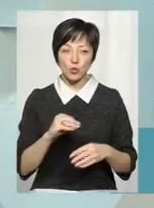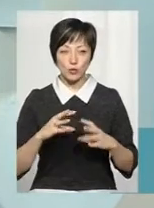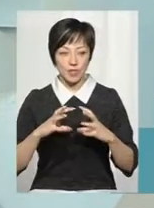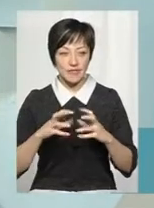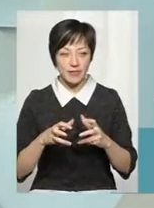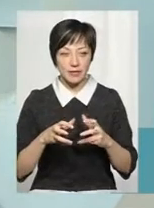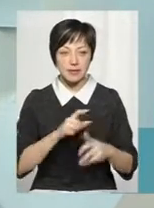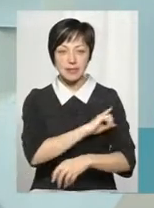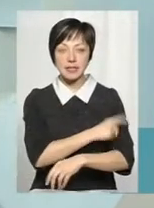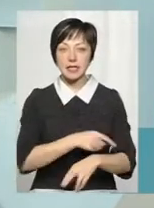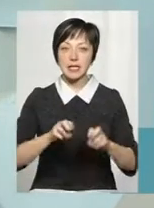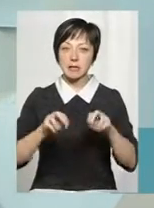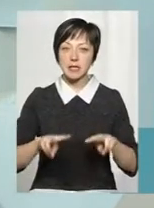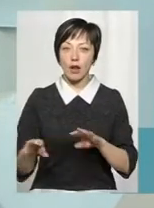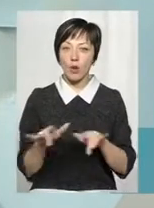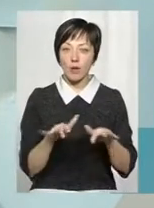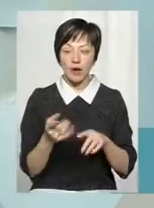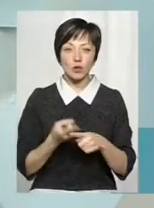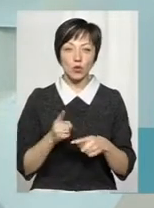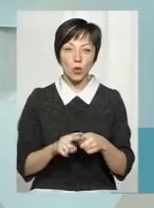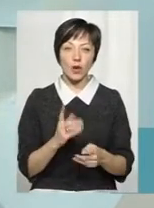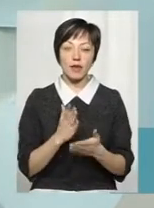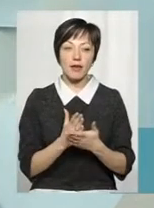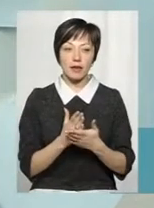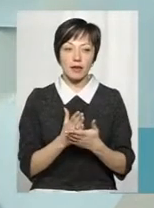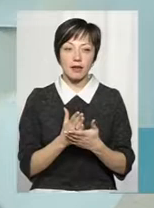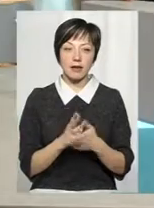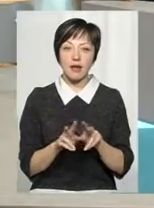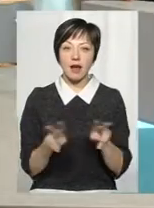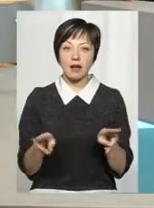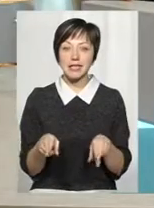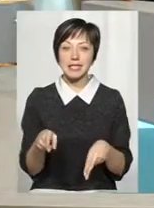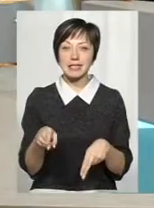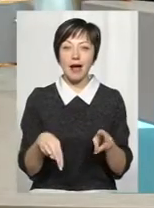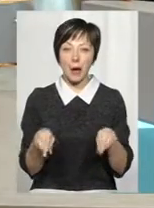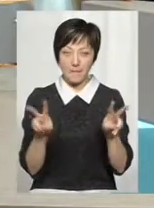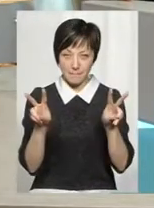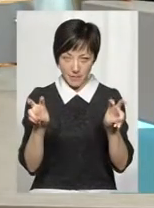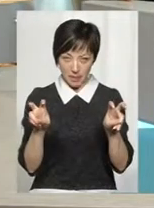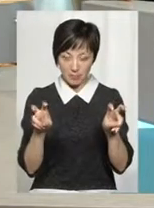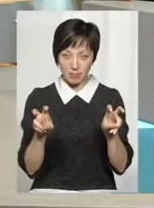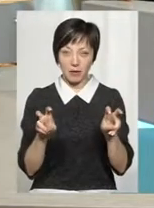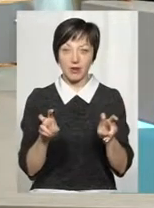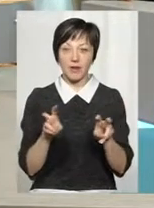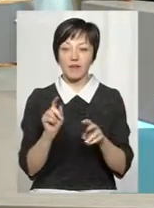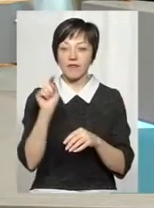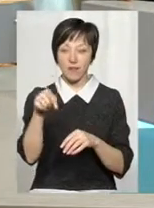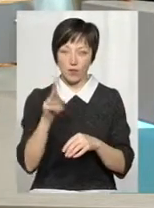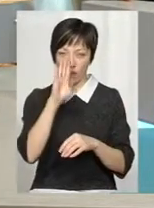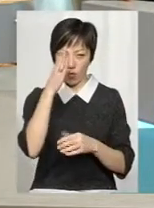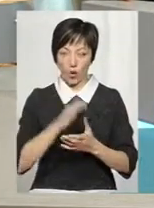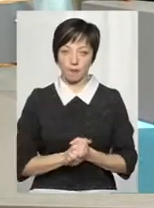сили спеціальних операцій – то є скальпель, який проводить хірургічну операцію в тилу ворога.